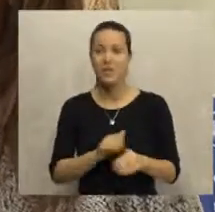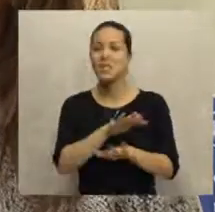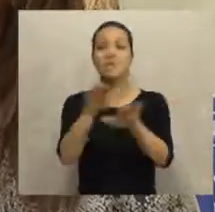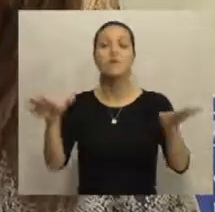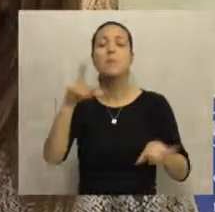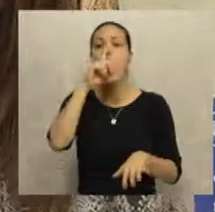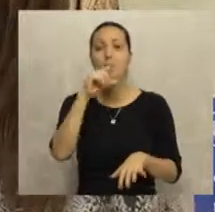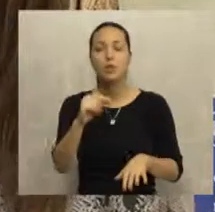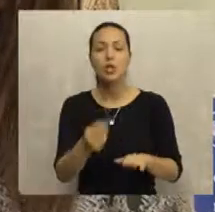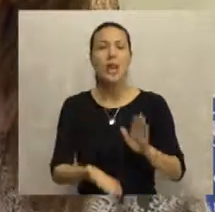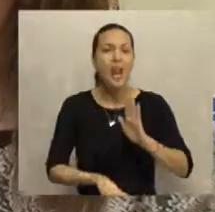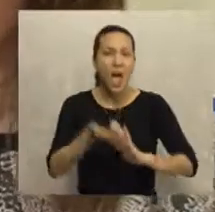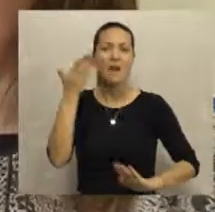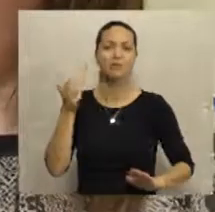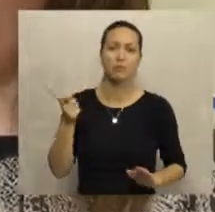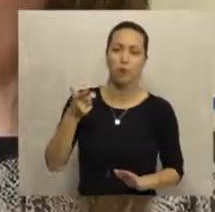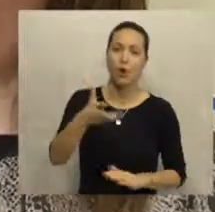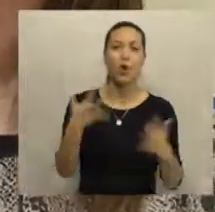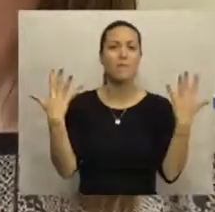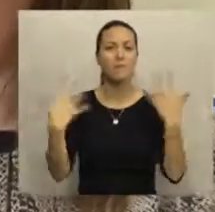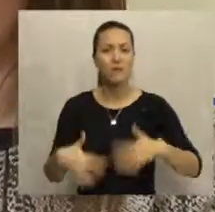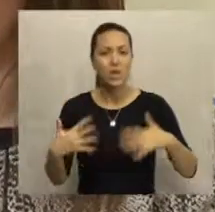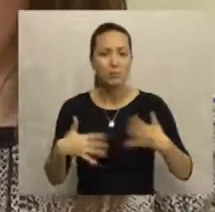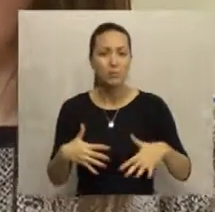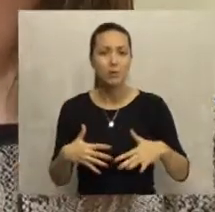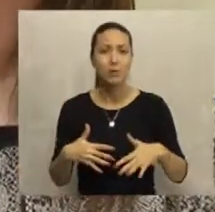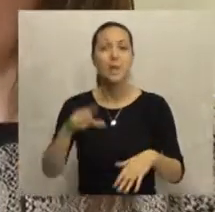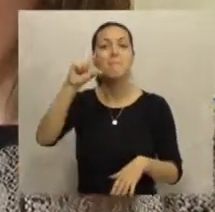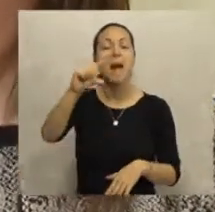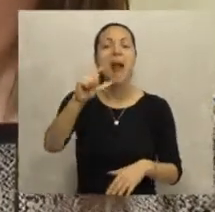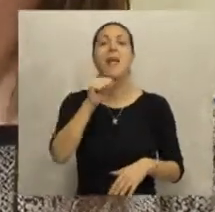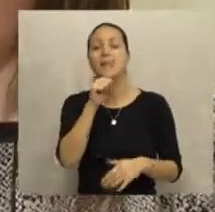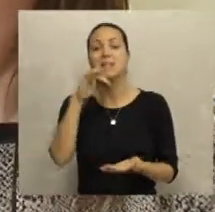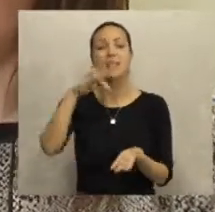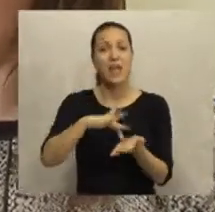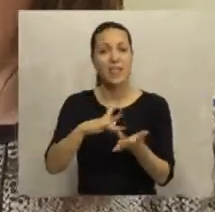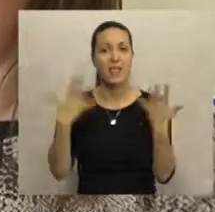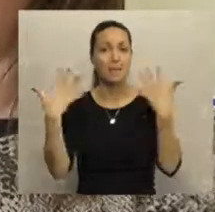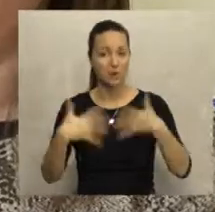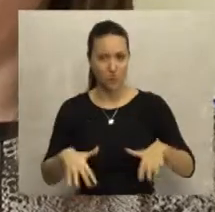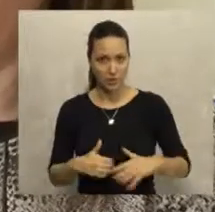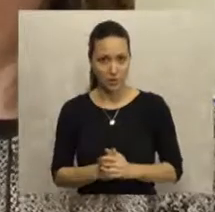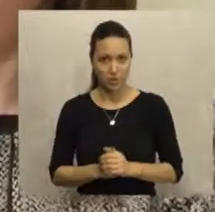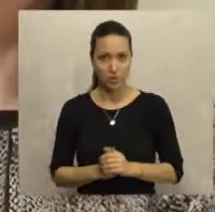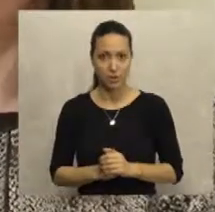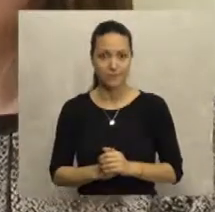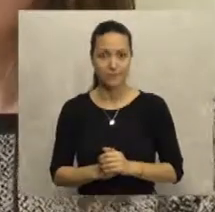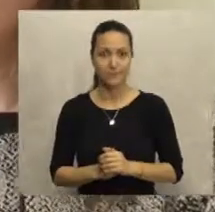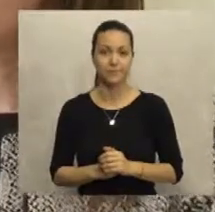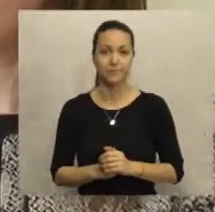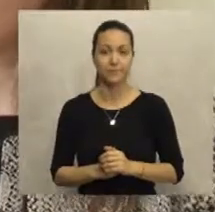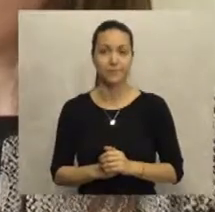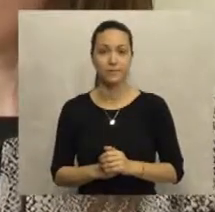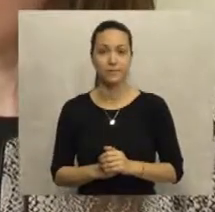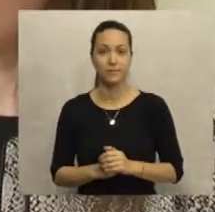I u svim opštinama znači najveći broj poslodavaca je bio upravo ti mala i srednja preduzeća.